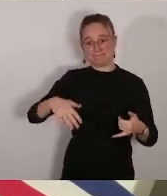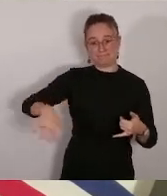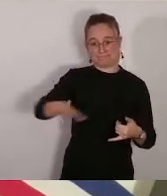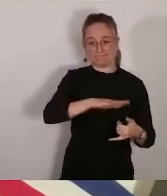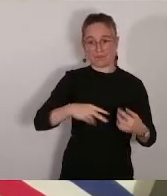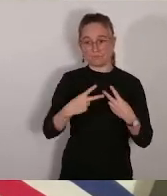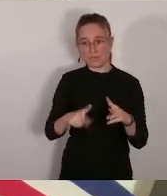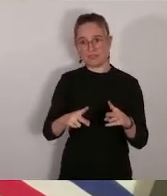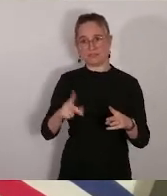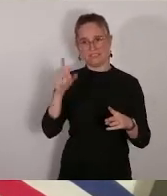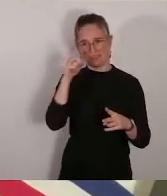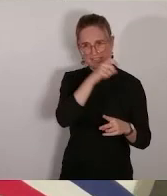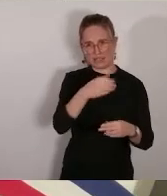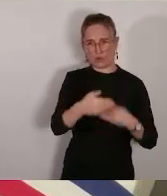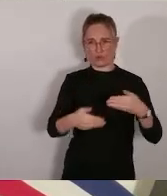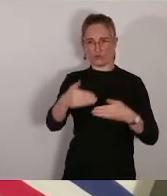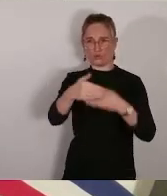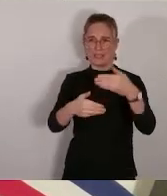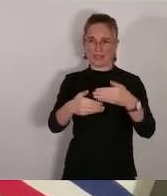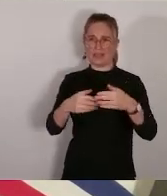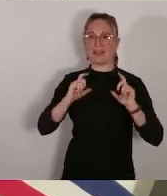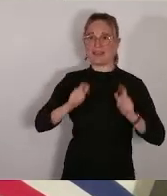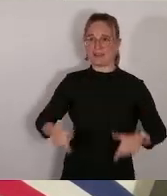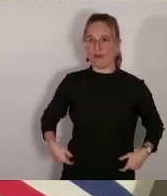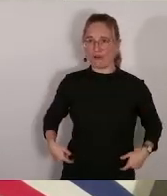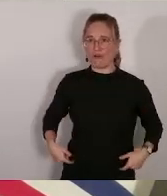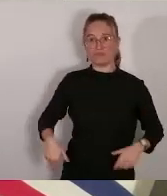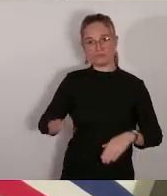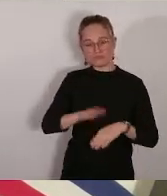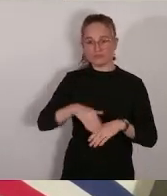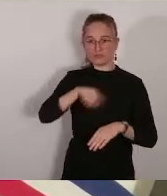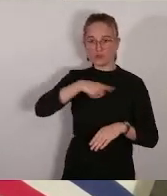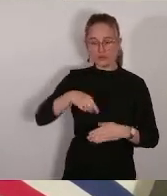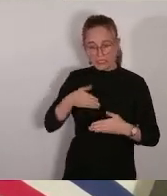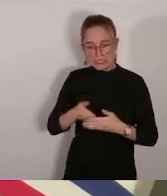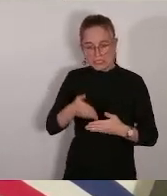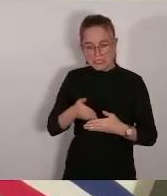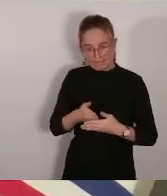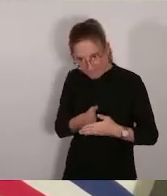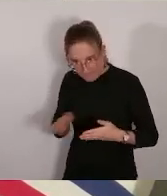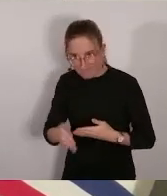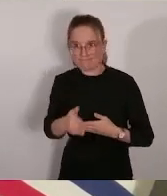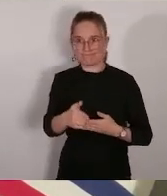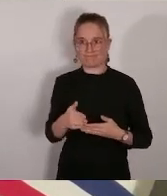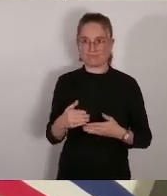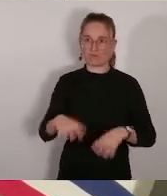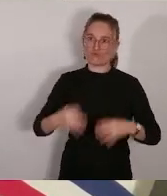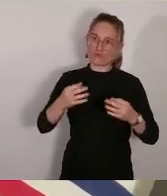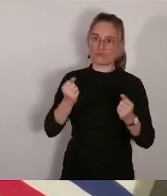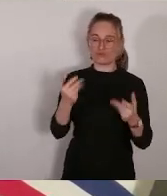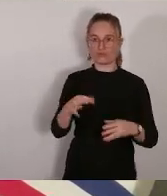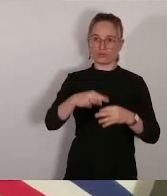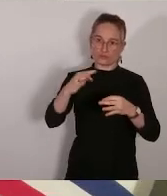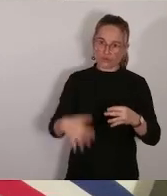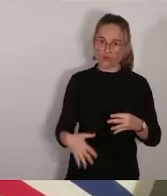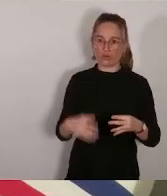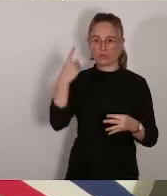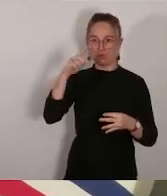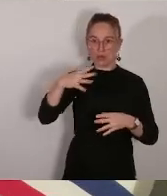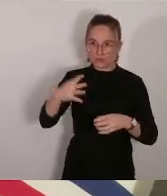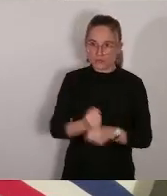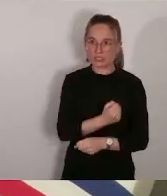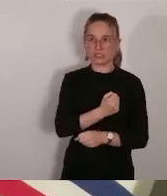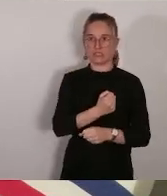je crois qu'au contraire on montre à quel point on surmonte ces épreuves là y compris on trouve des solutions pour arriver aux